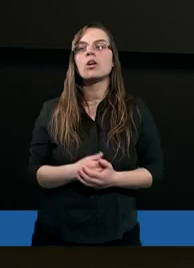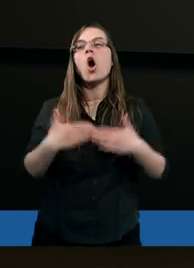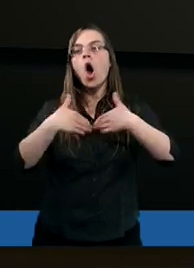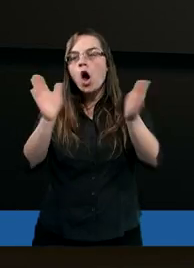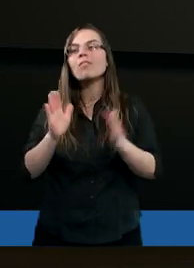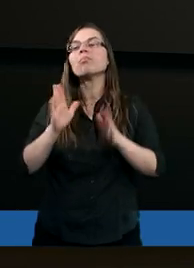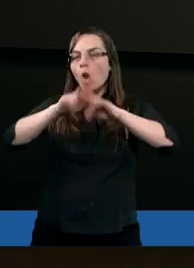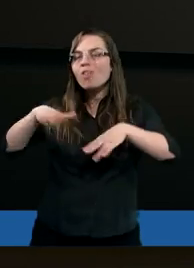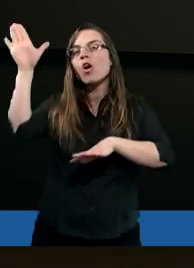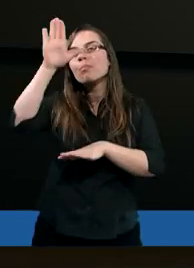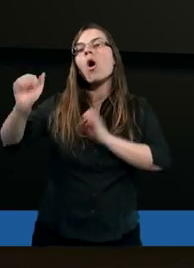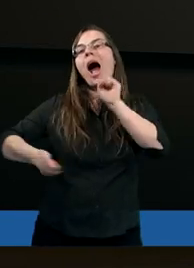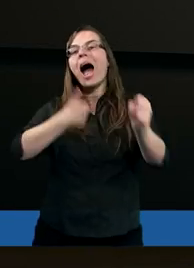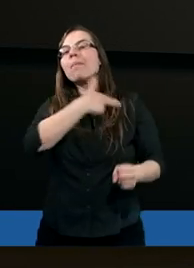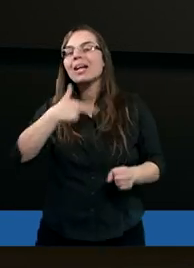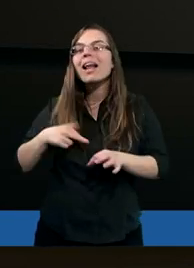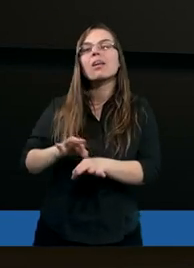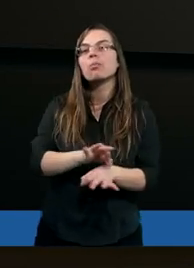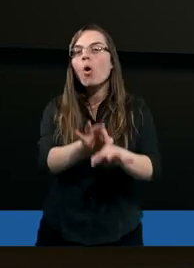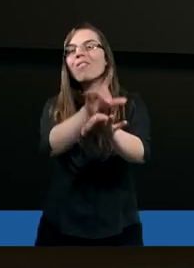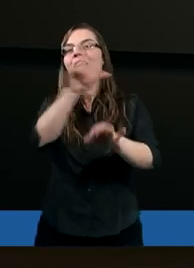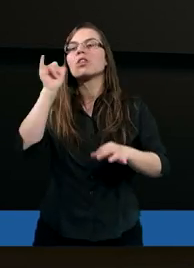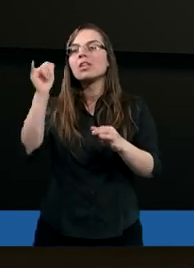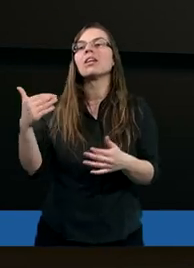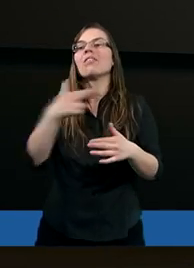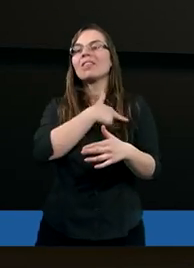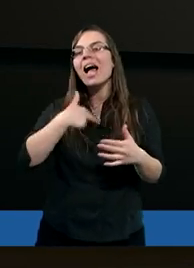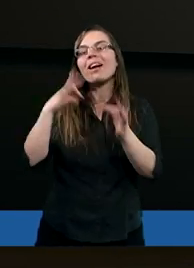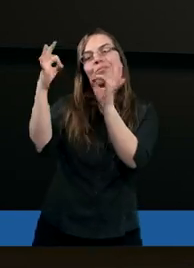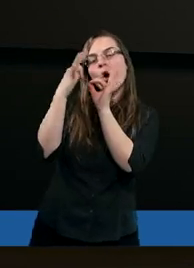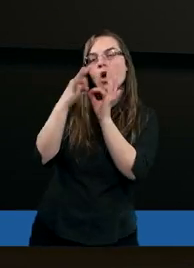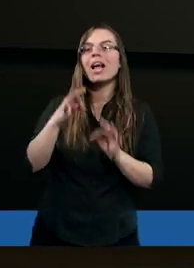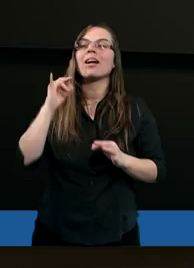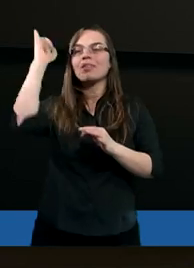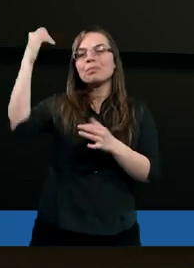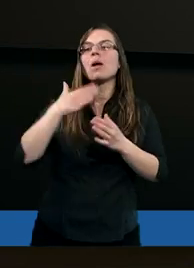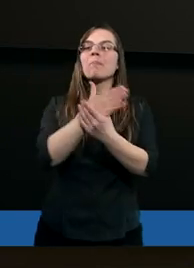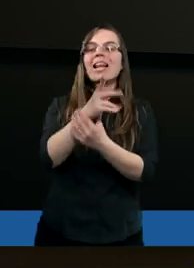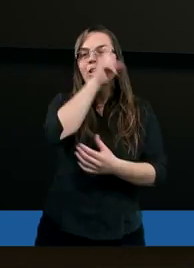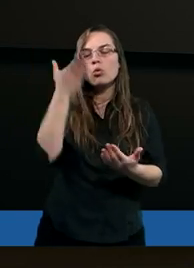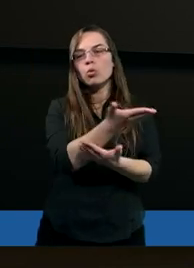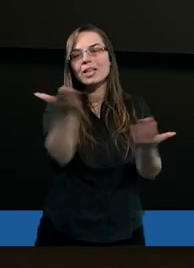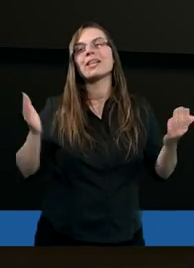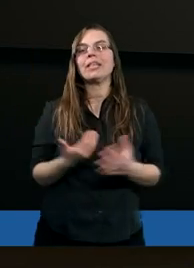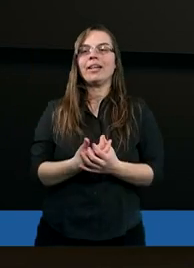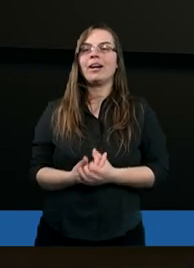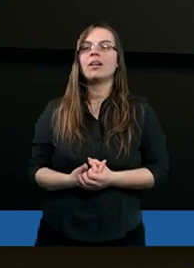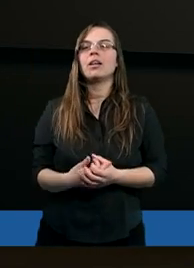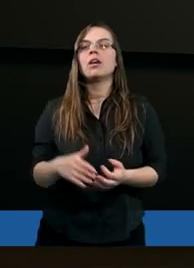pozwolić Bogu, aby nas prowadził w tych naszych relacjach międzyludzkich.